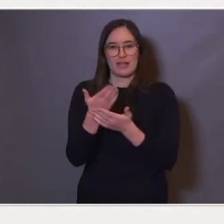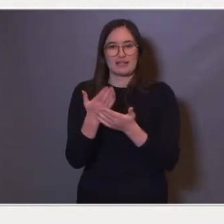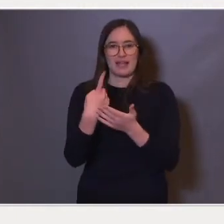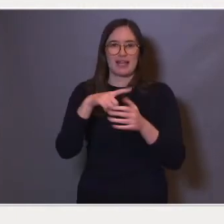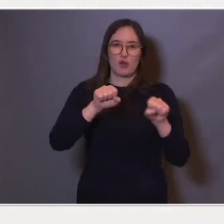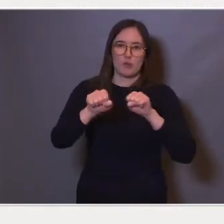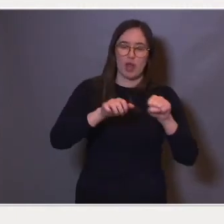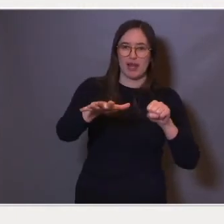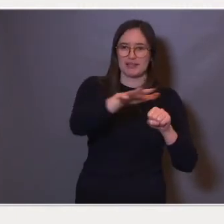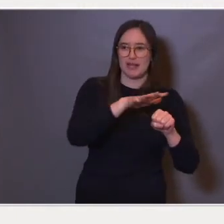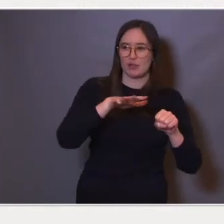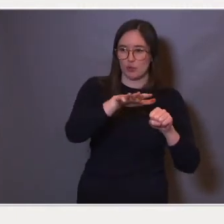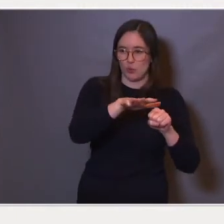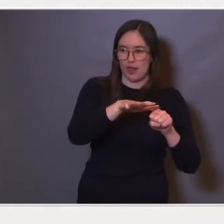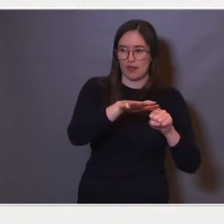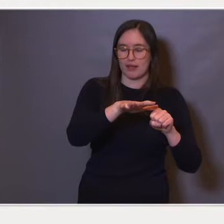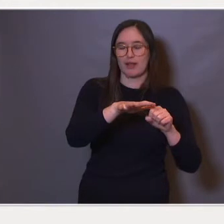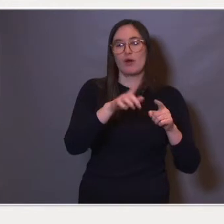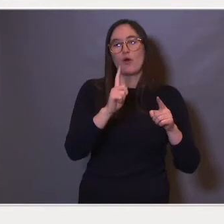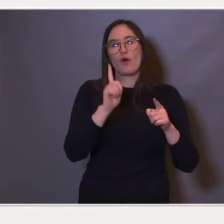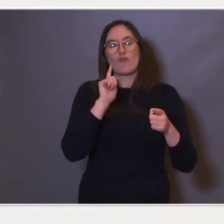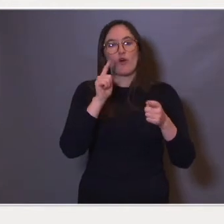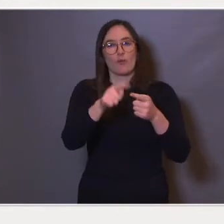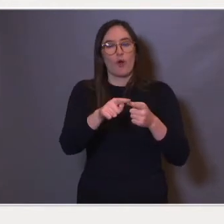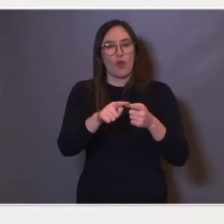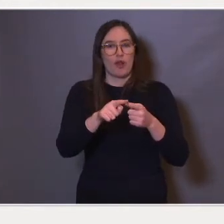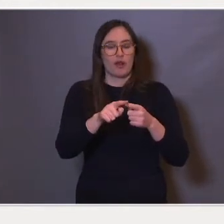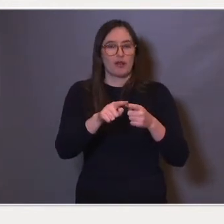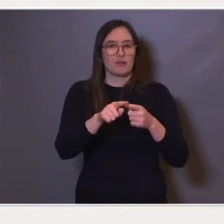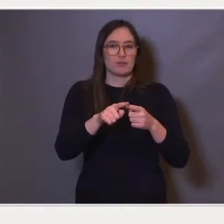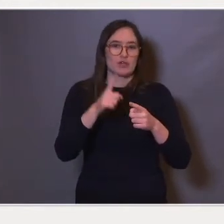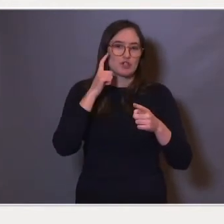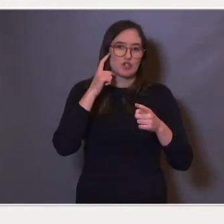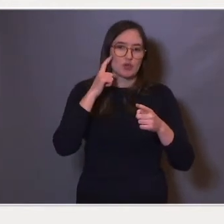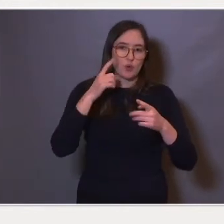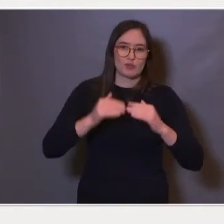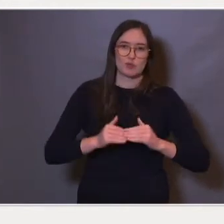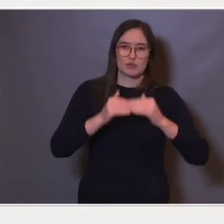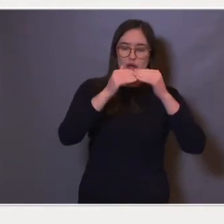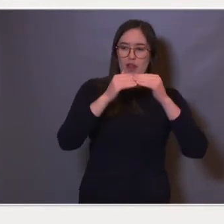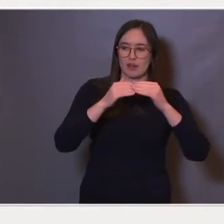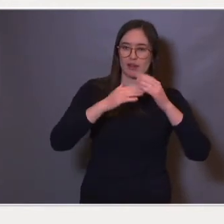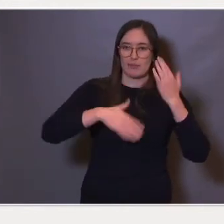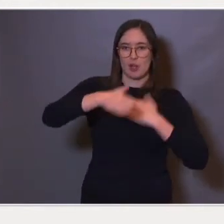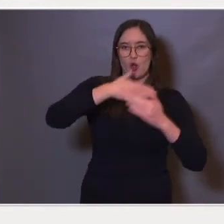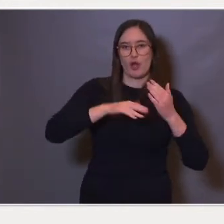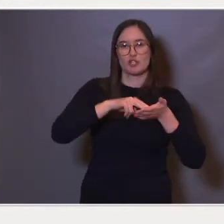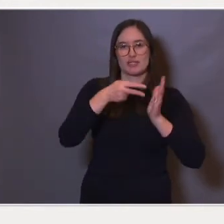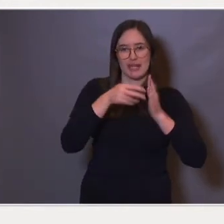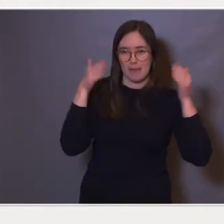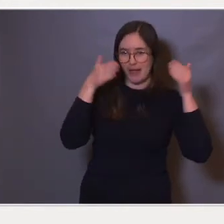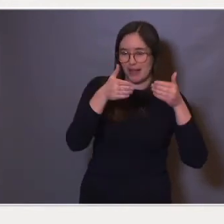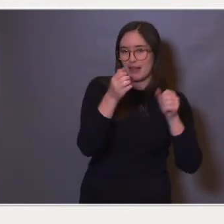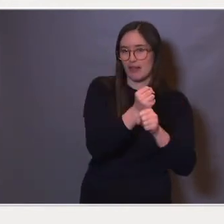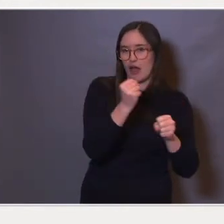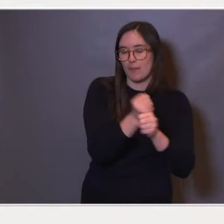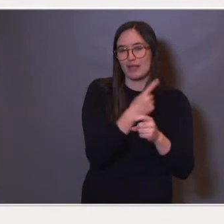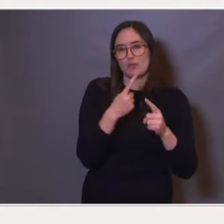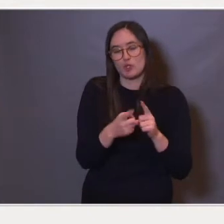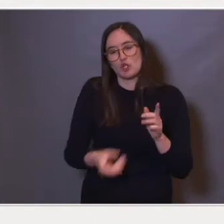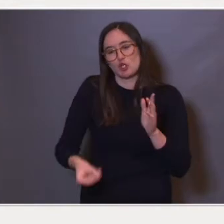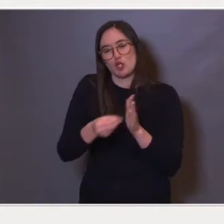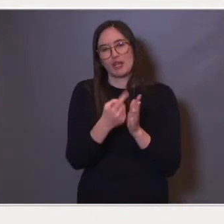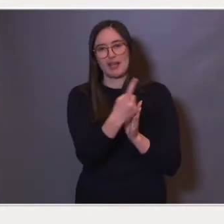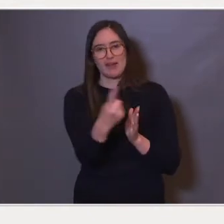formålet er å sikre systemrettet arbeid med det psykosociale miljøet i alle barnehager og skoler, og støtte til det enkelte barns